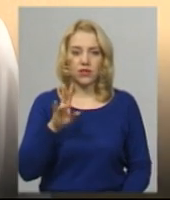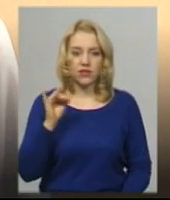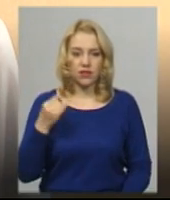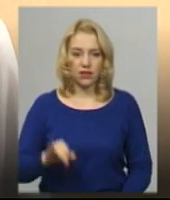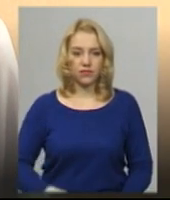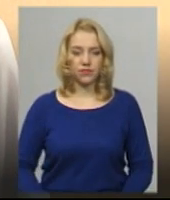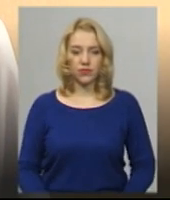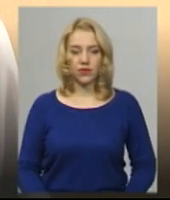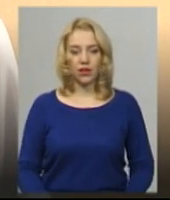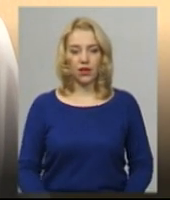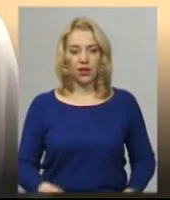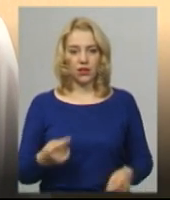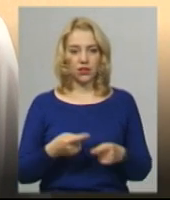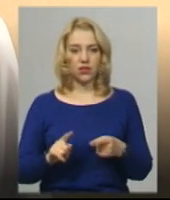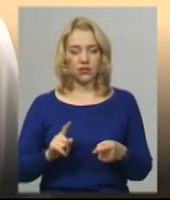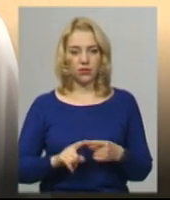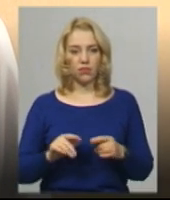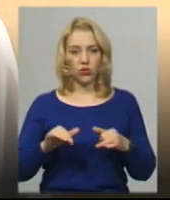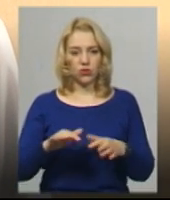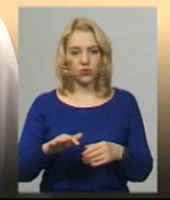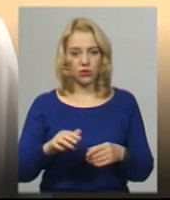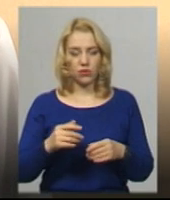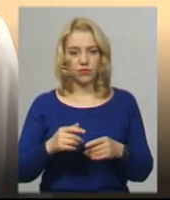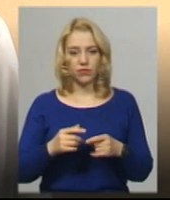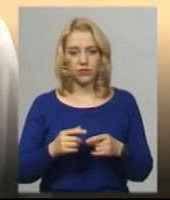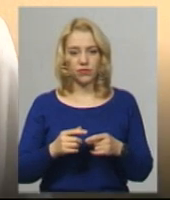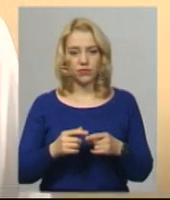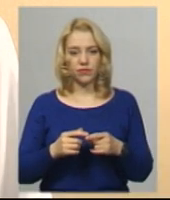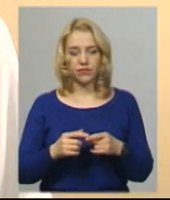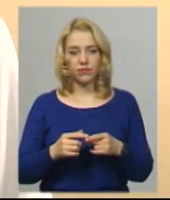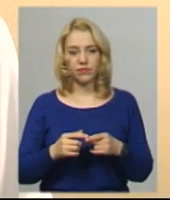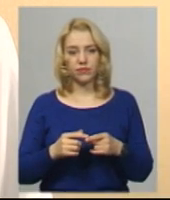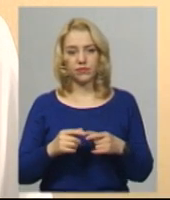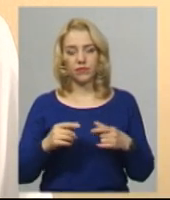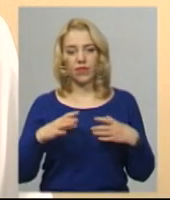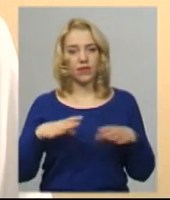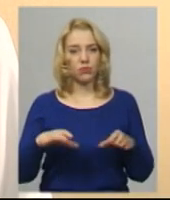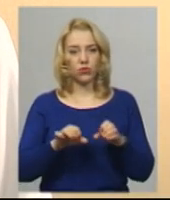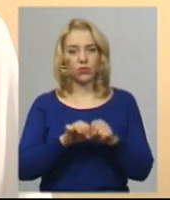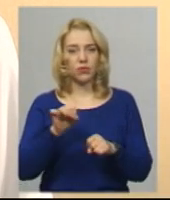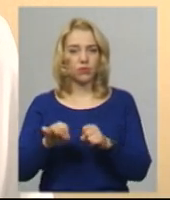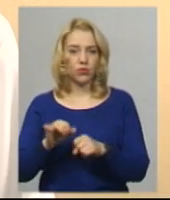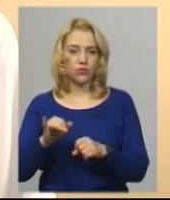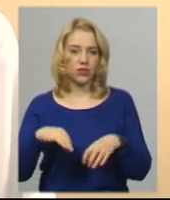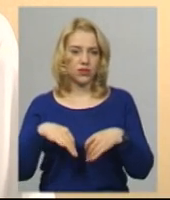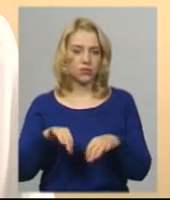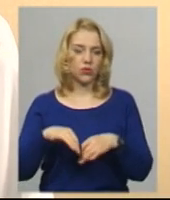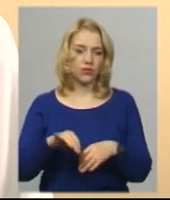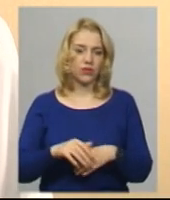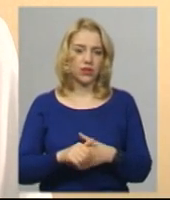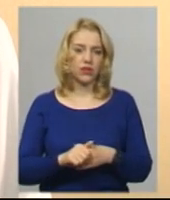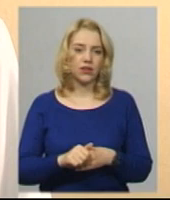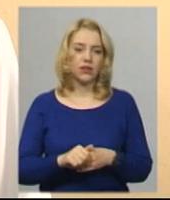доставляється хворі на процедуру гемодіалізу, не було перебої в транспортуванні, лікування